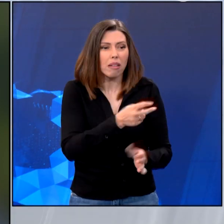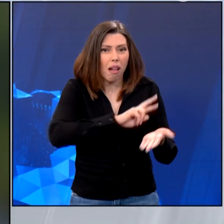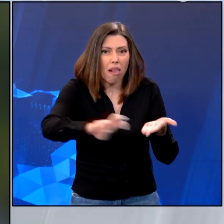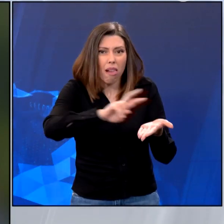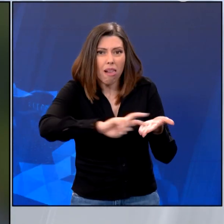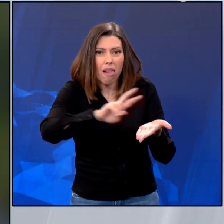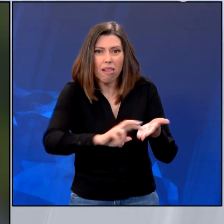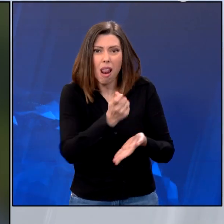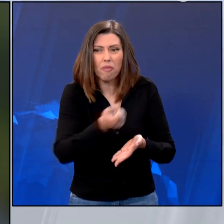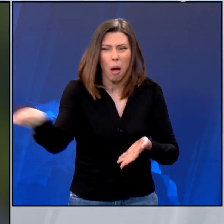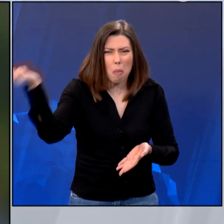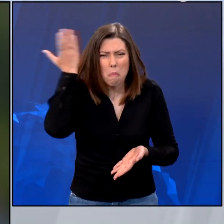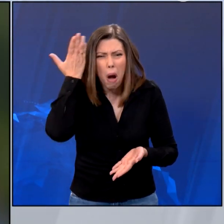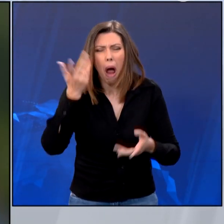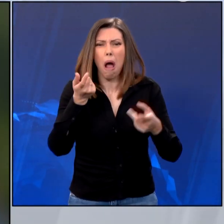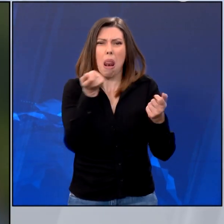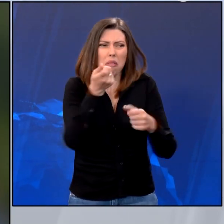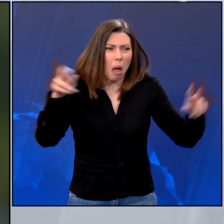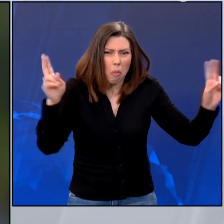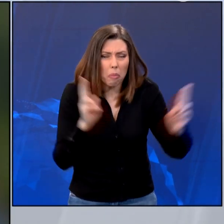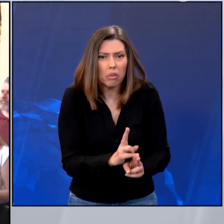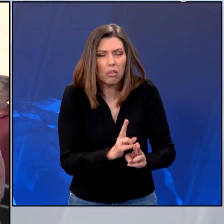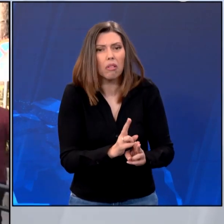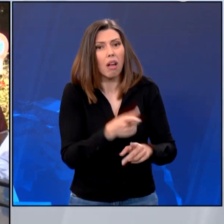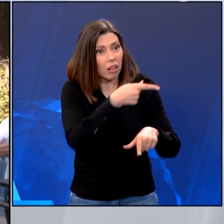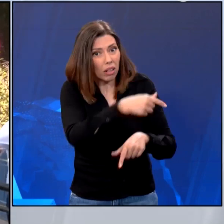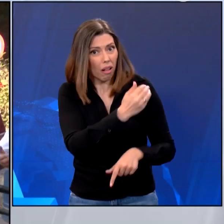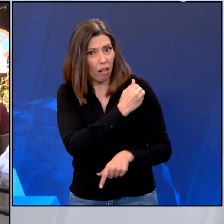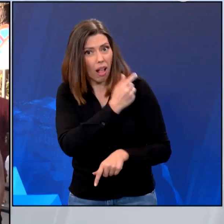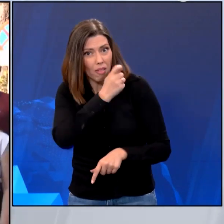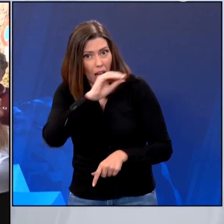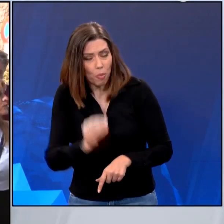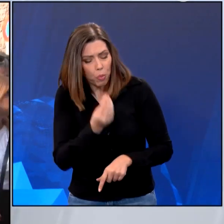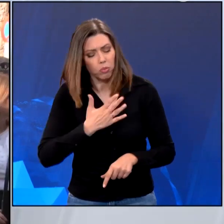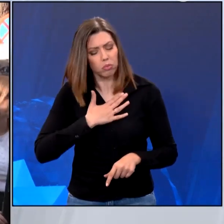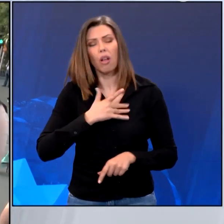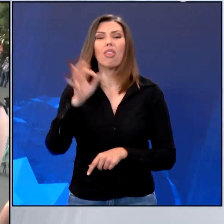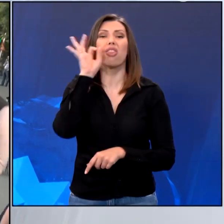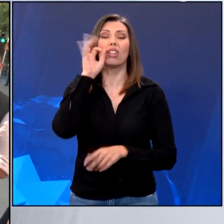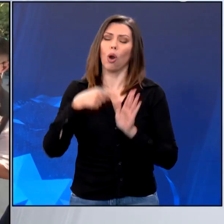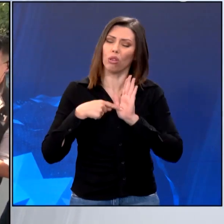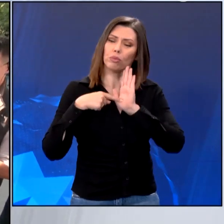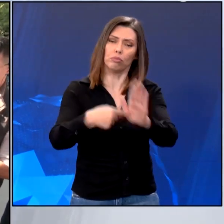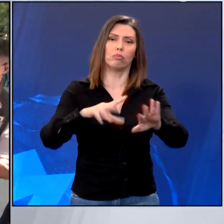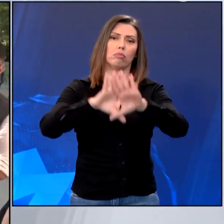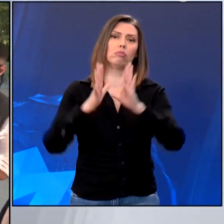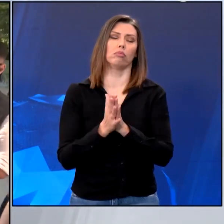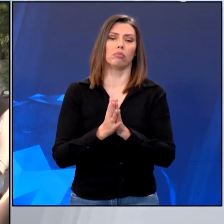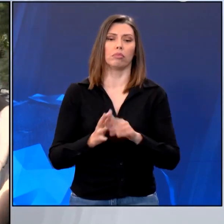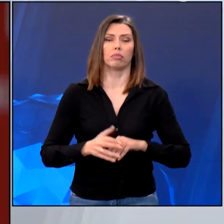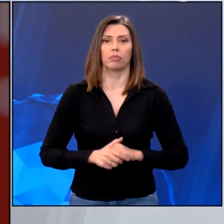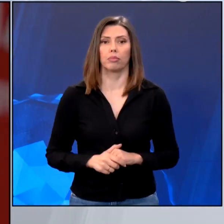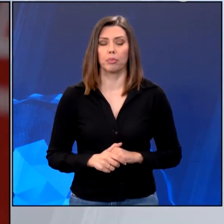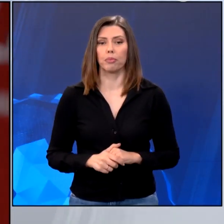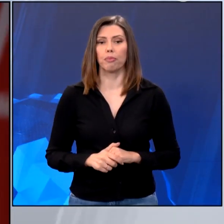Θεσσαλονίκη παρουσιάζω όλη μου την περιουσιακή κατάσταση. Ο πρόεδρος του ΣΥΡΙΖΑ προανήγγελε πως στην αποψινή του ομιλία θα παρουσιάσει το πόθεν έσχεσ του.